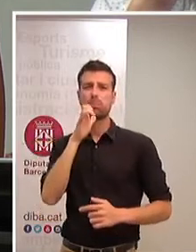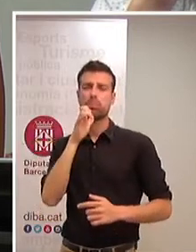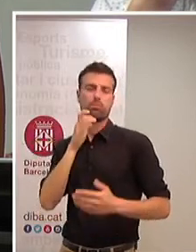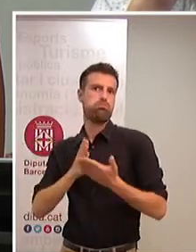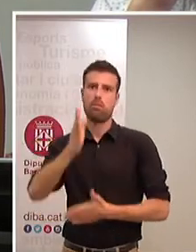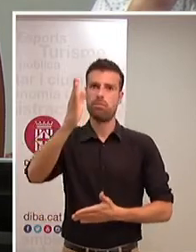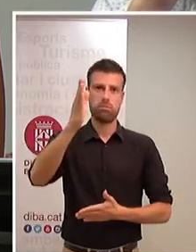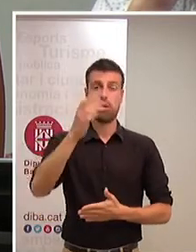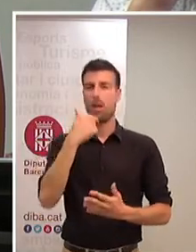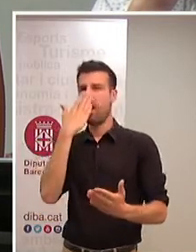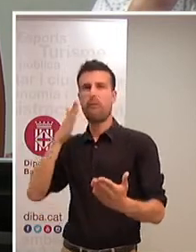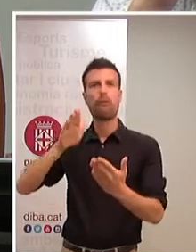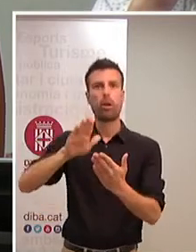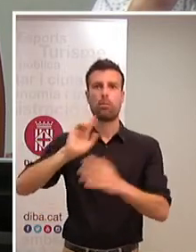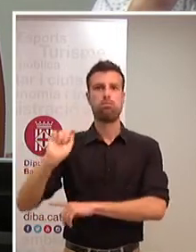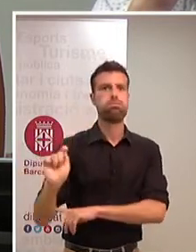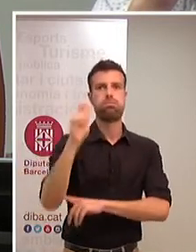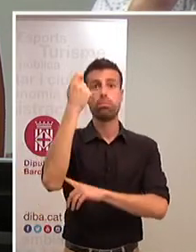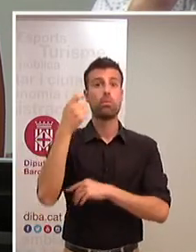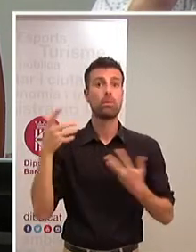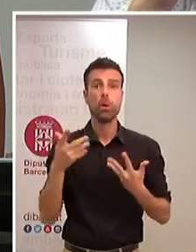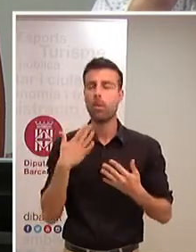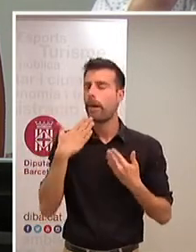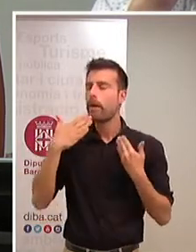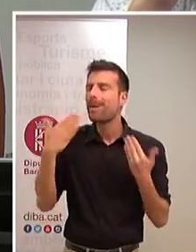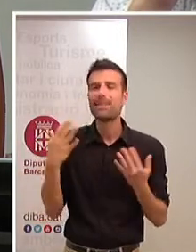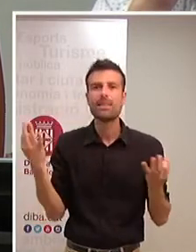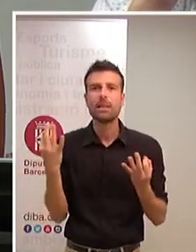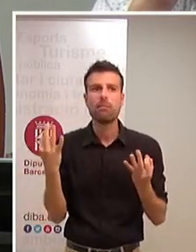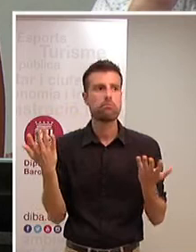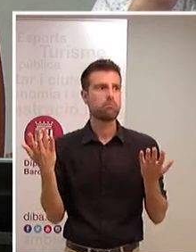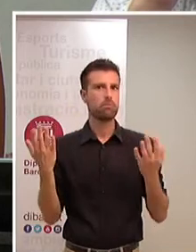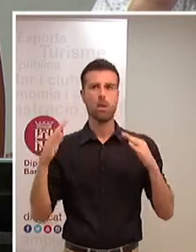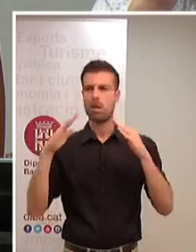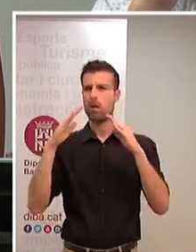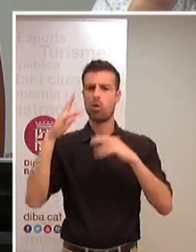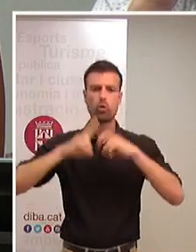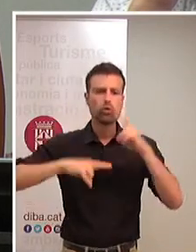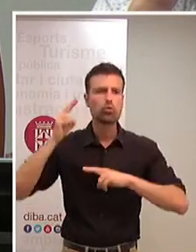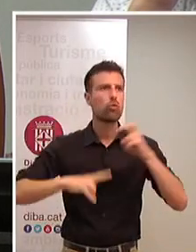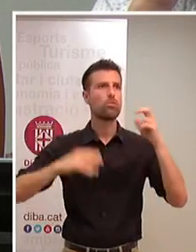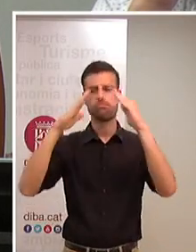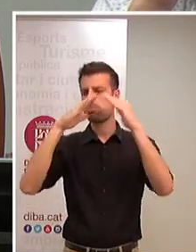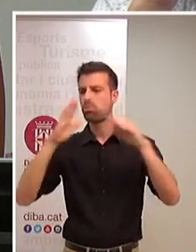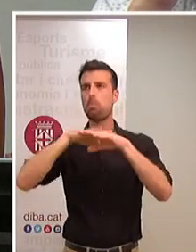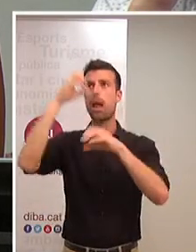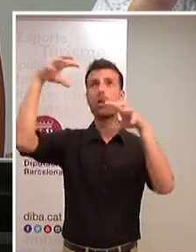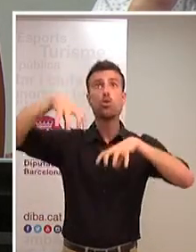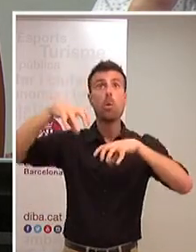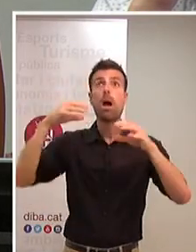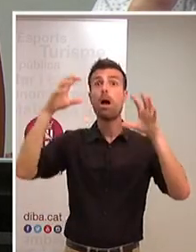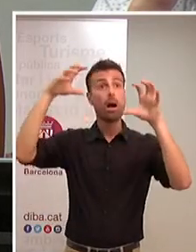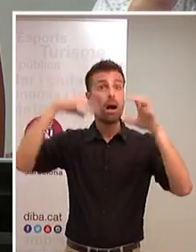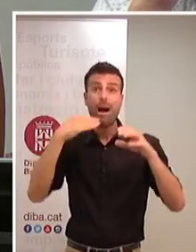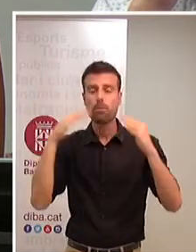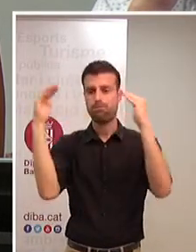capaços de fer front a la intempèrie a través de construir teulades per protegir-nos de la pluja a través de construir